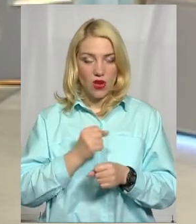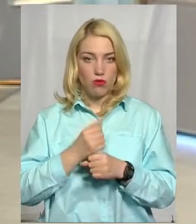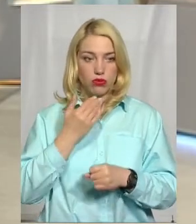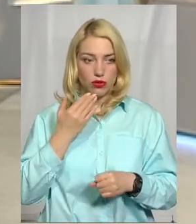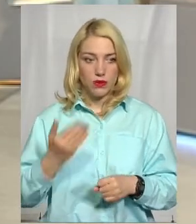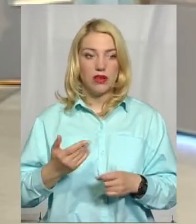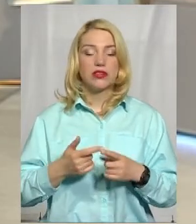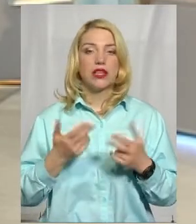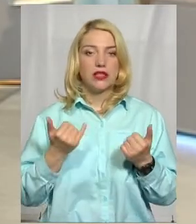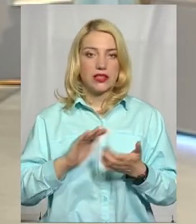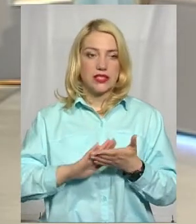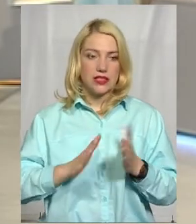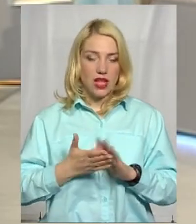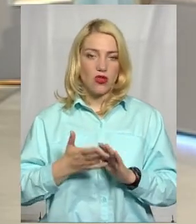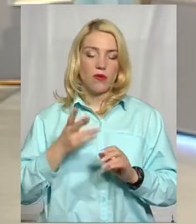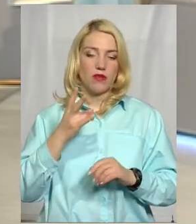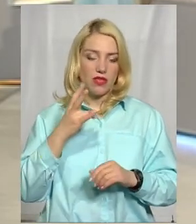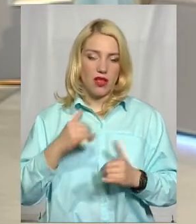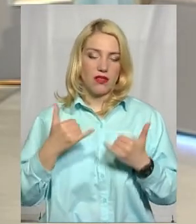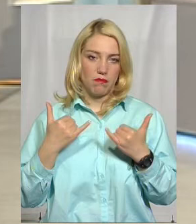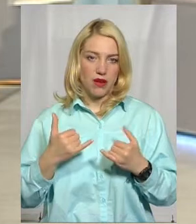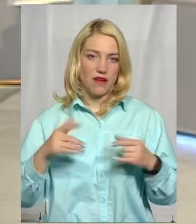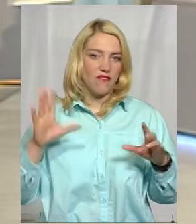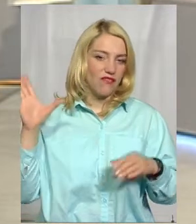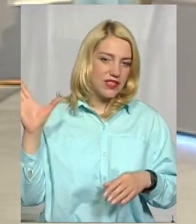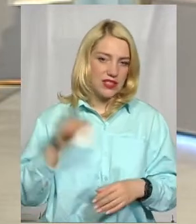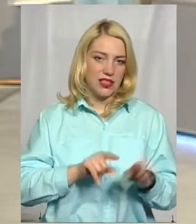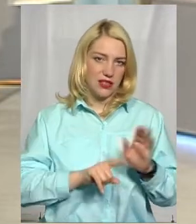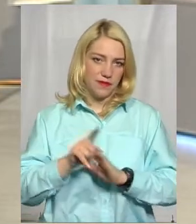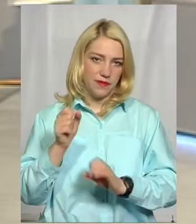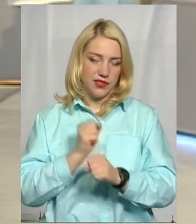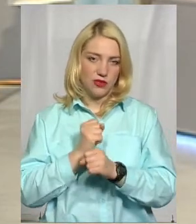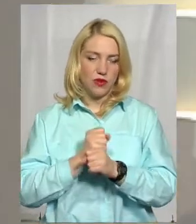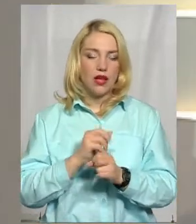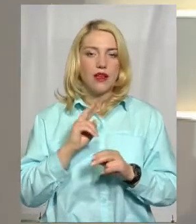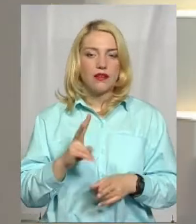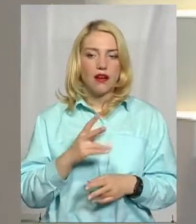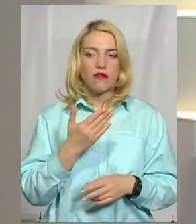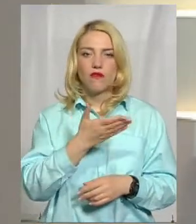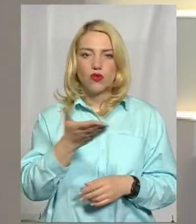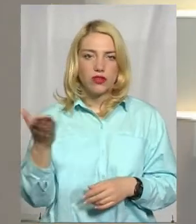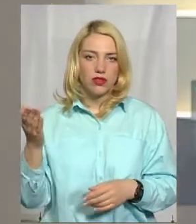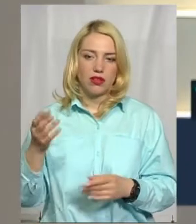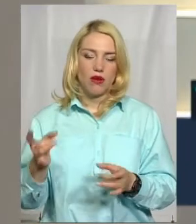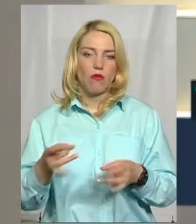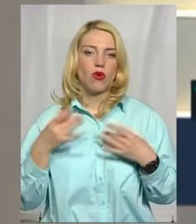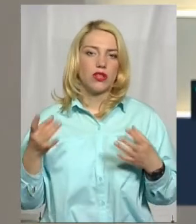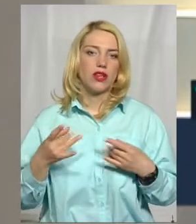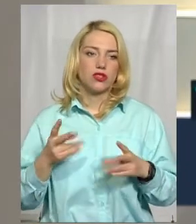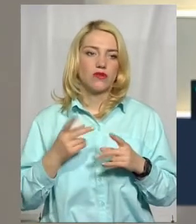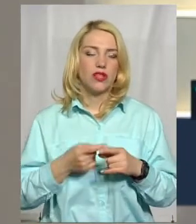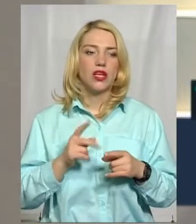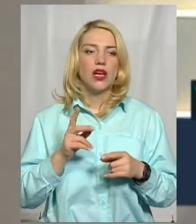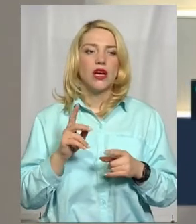Станом на тепер всі відновили роботу, так. Як вони пояснювали о тих, хто підняли вартість